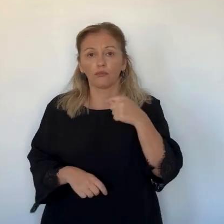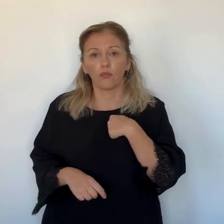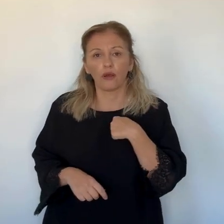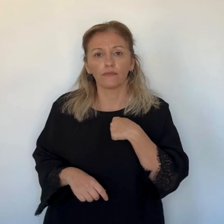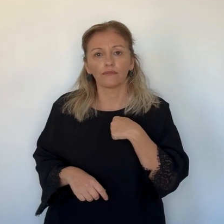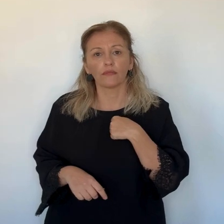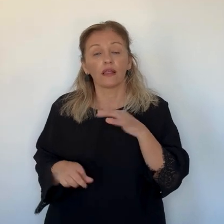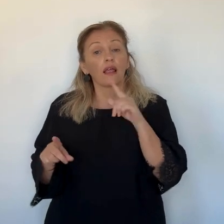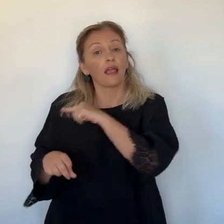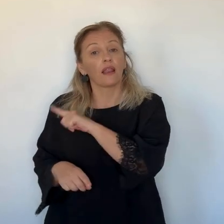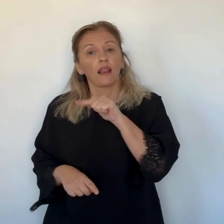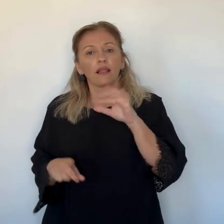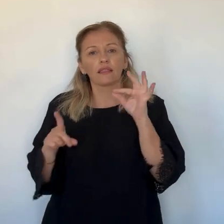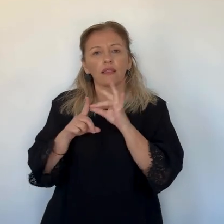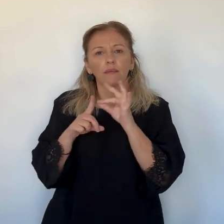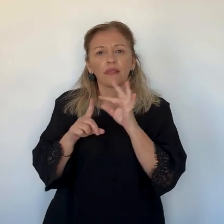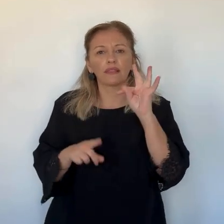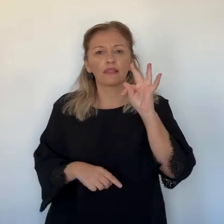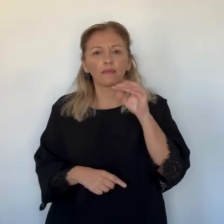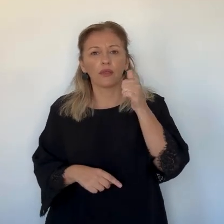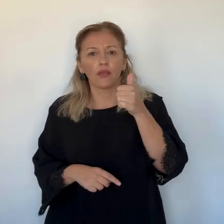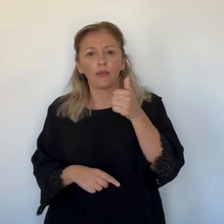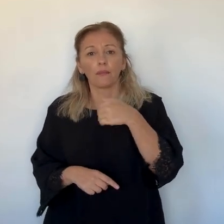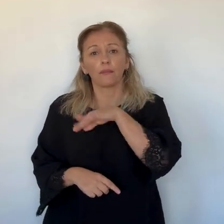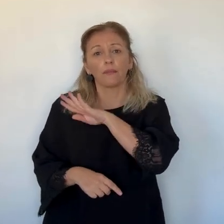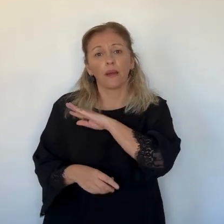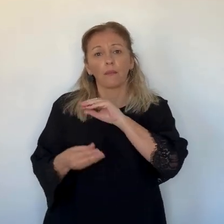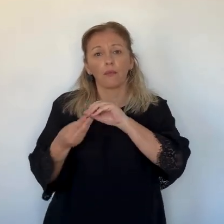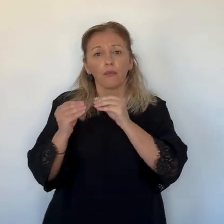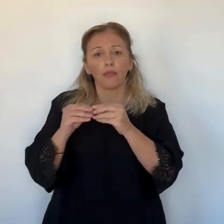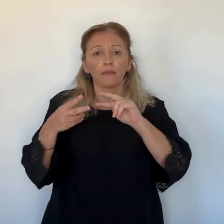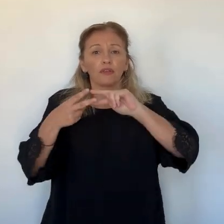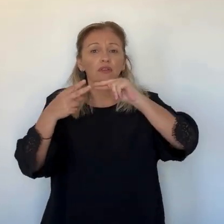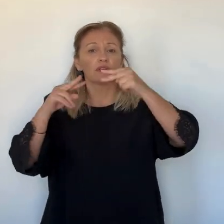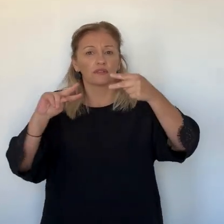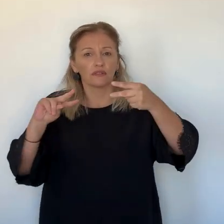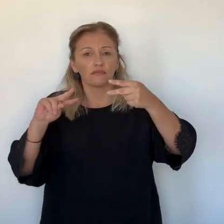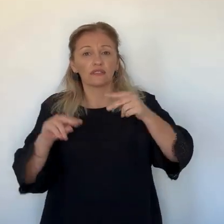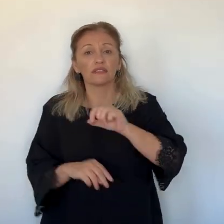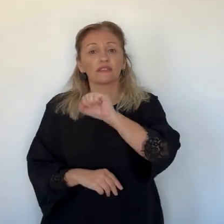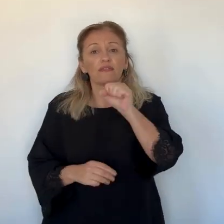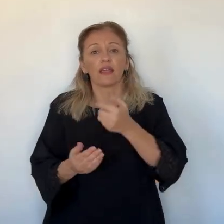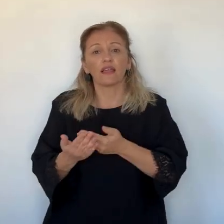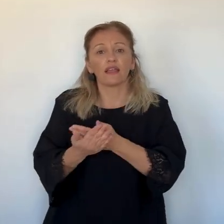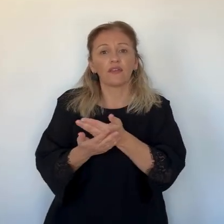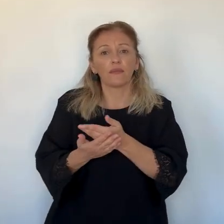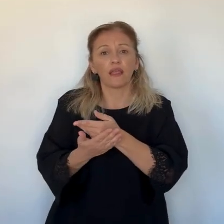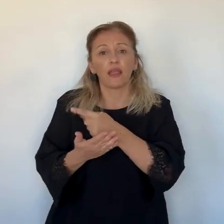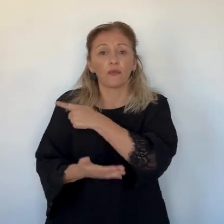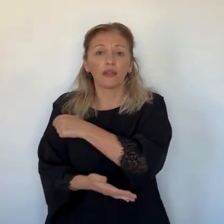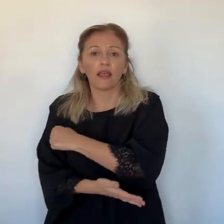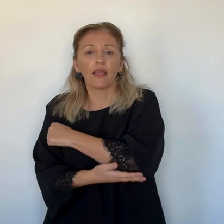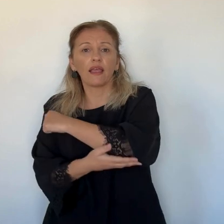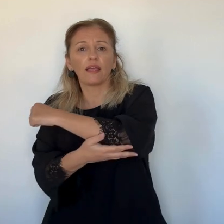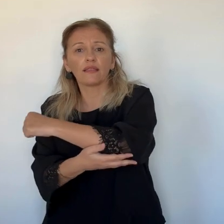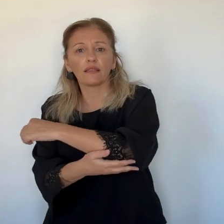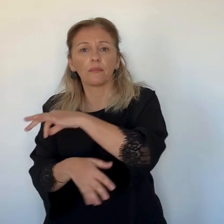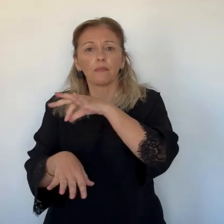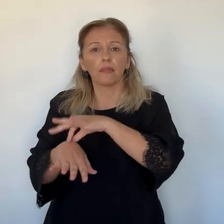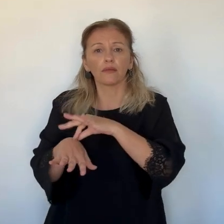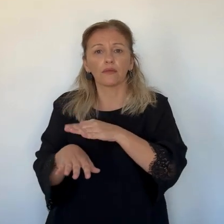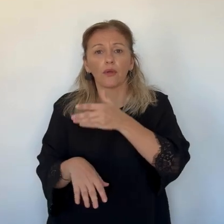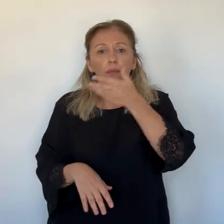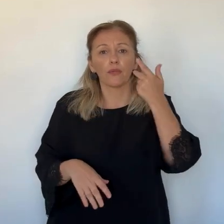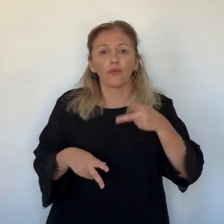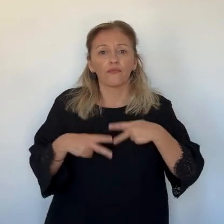Aokana. Et là, j'ai appris à me piquer en fonction de ce que je mangeais. Et là, tout a changé. Nathalie souffre du